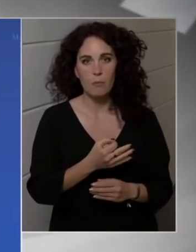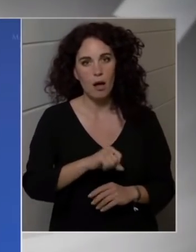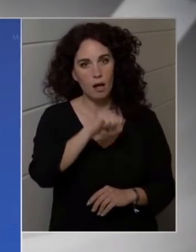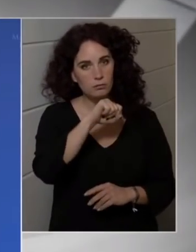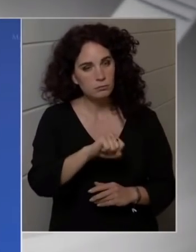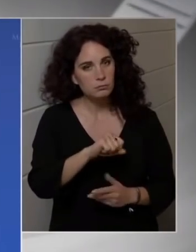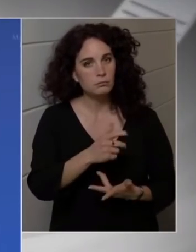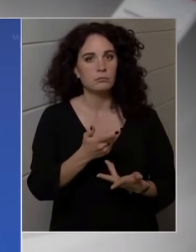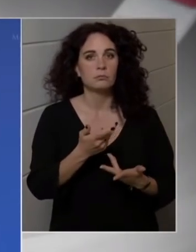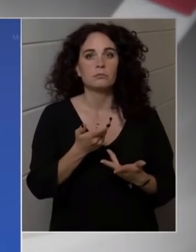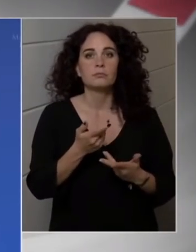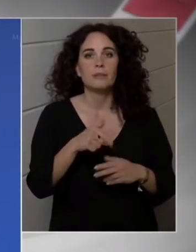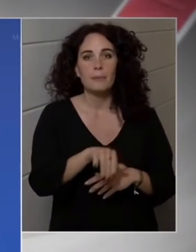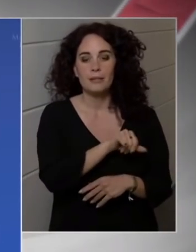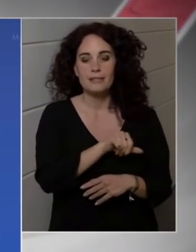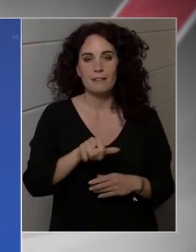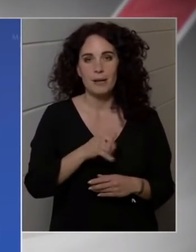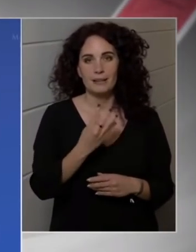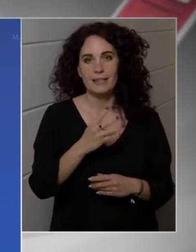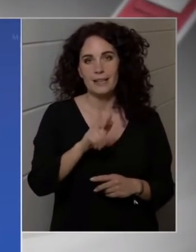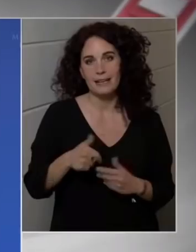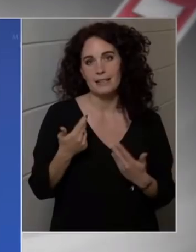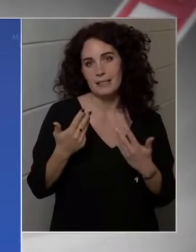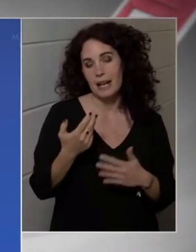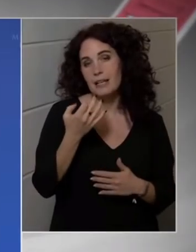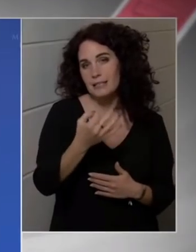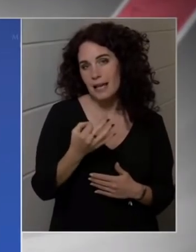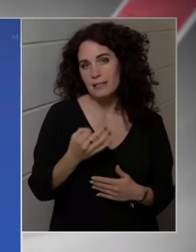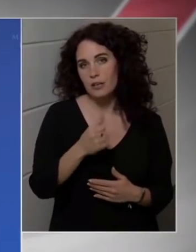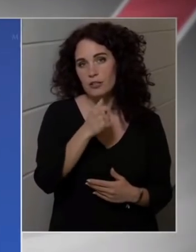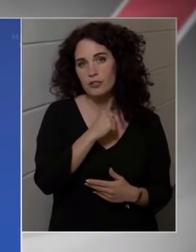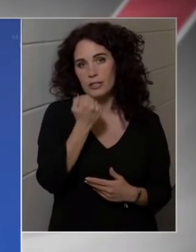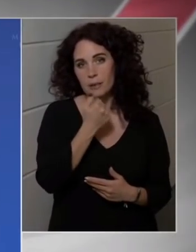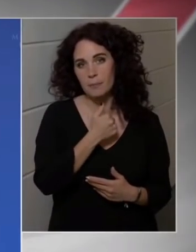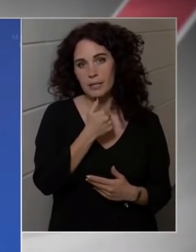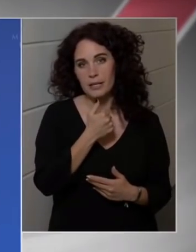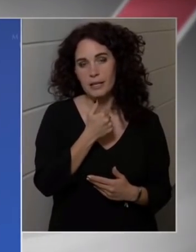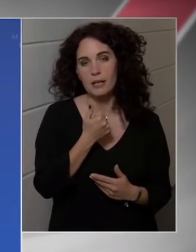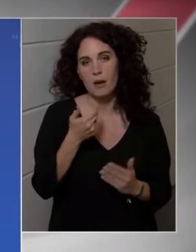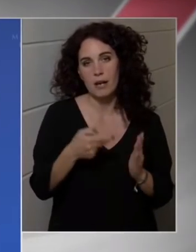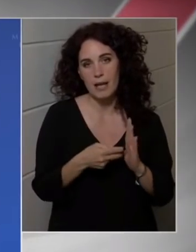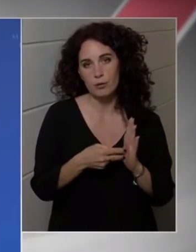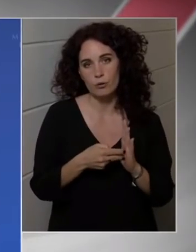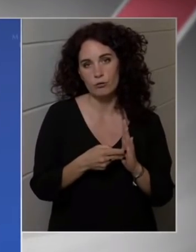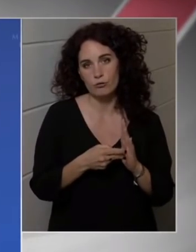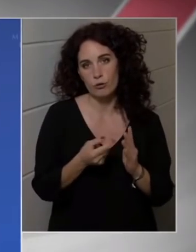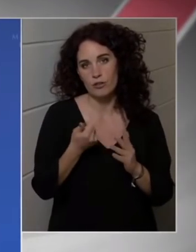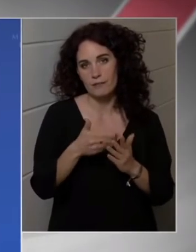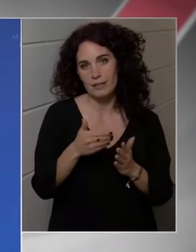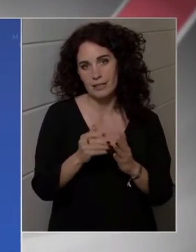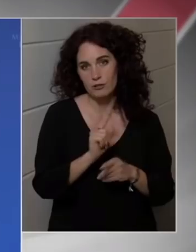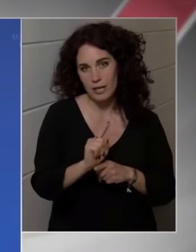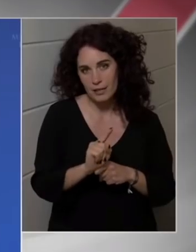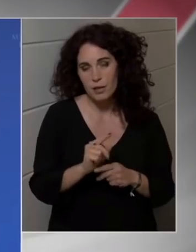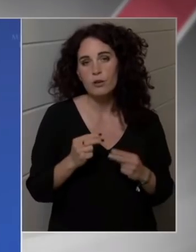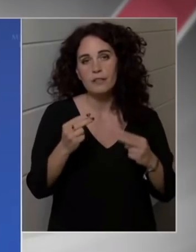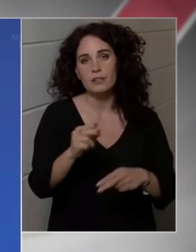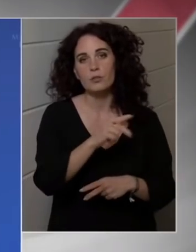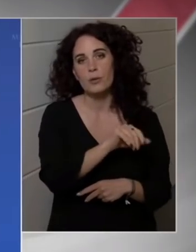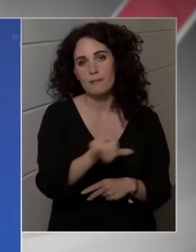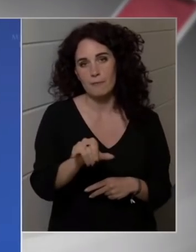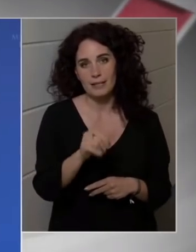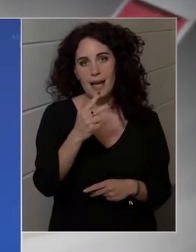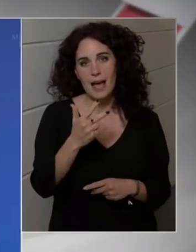A kiadási oda csökkentése 60 százalékban, míg a bevételek növekedése 40 százalékban járul hozzá ahhoz,